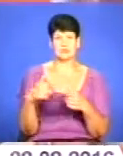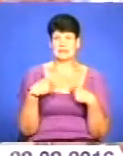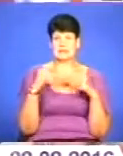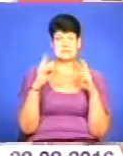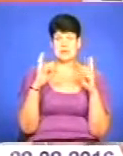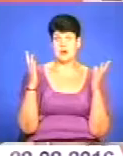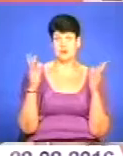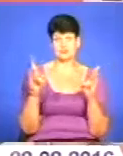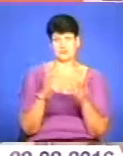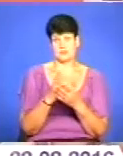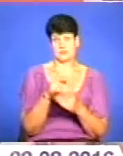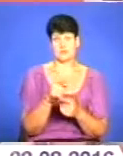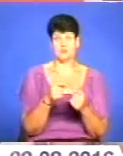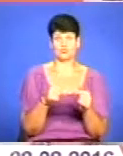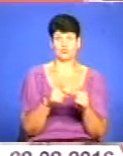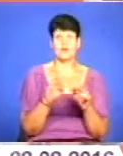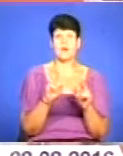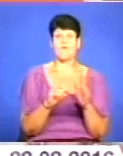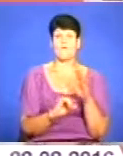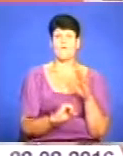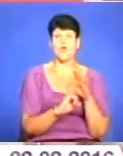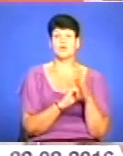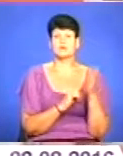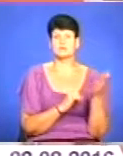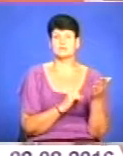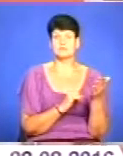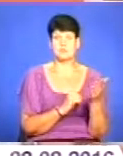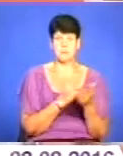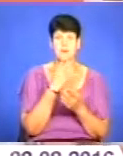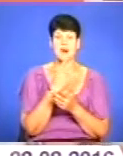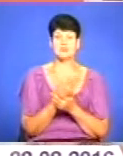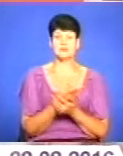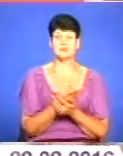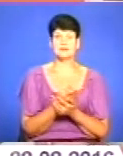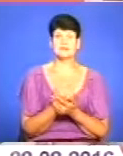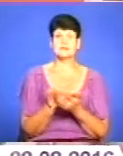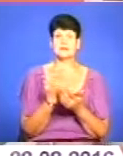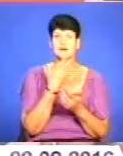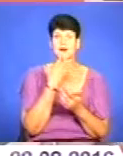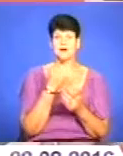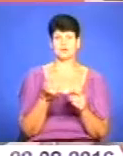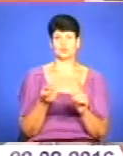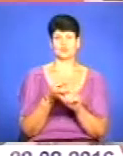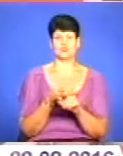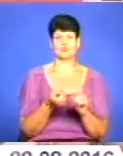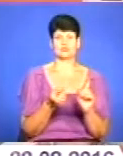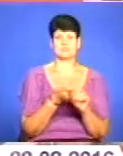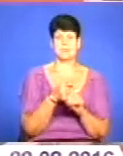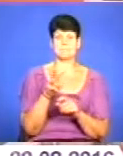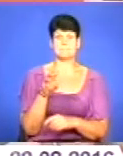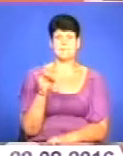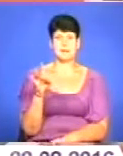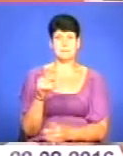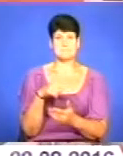знають, що є така структура, як фонд. І ось бачити, наскільки гарно долучилися і мер міста